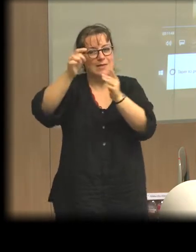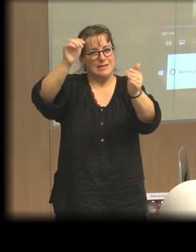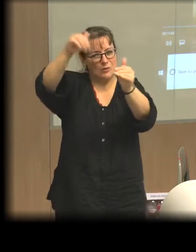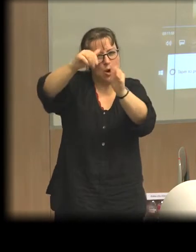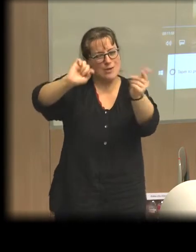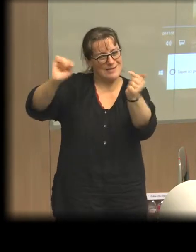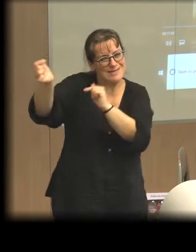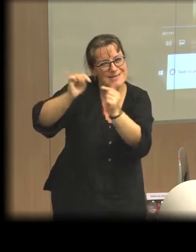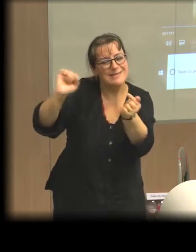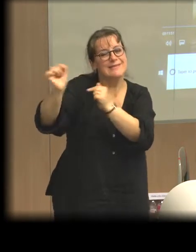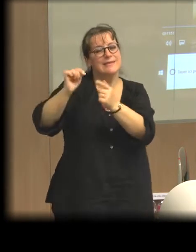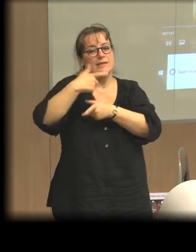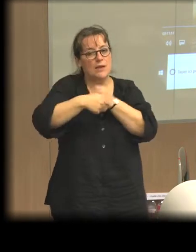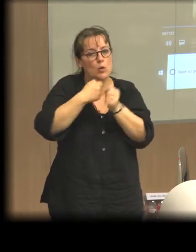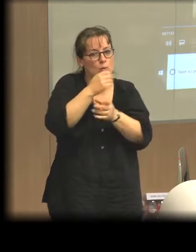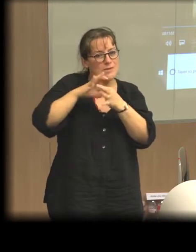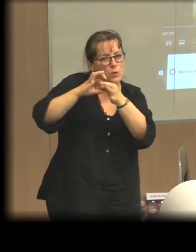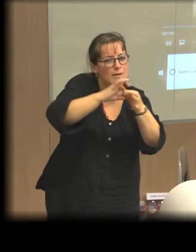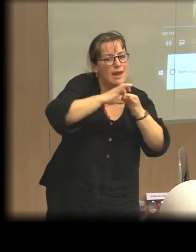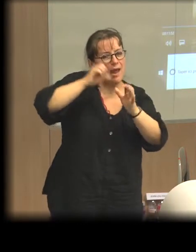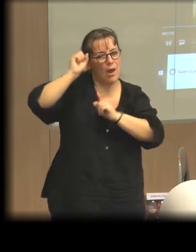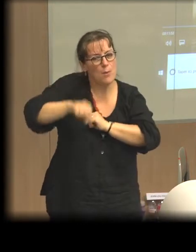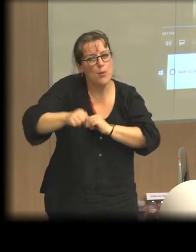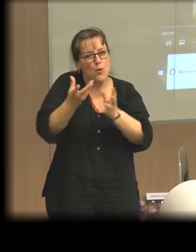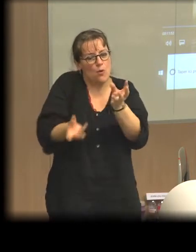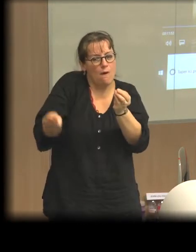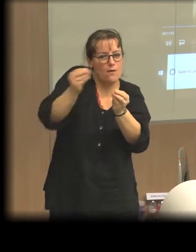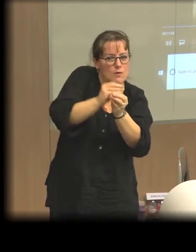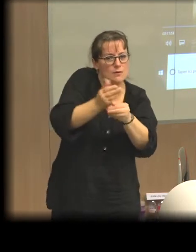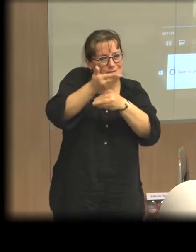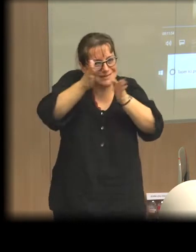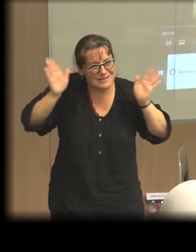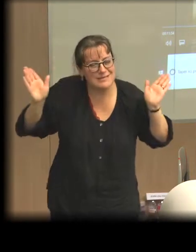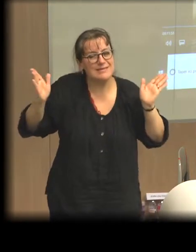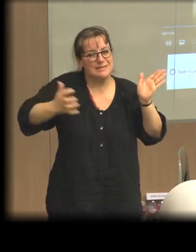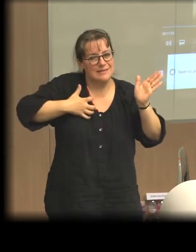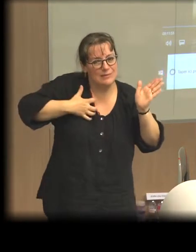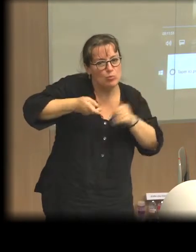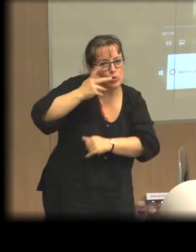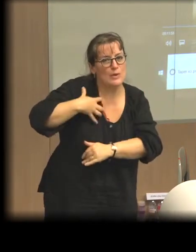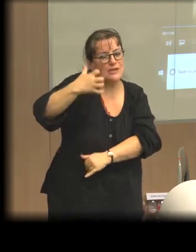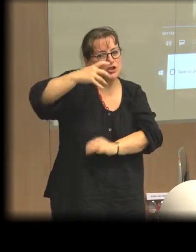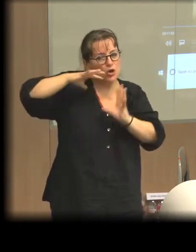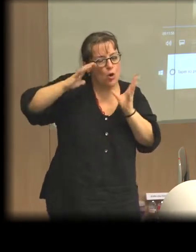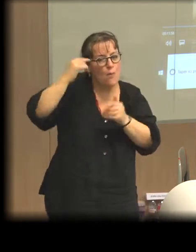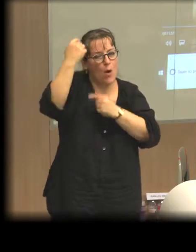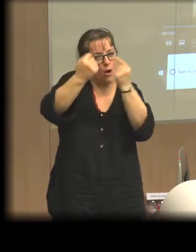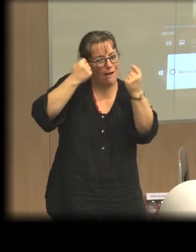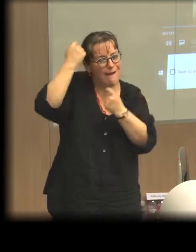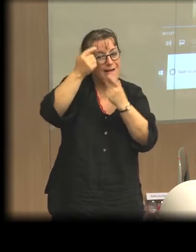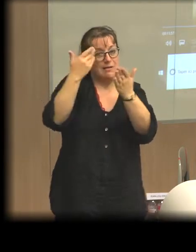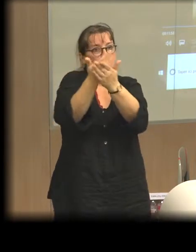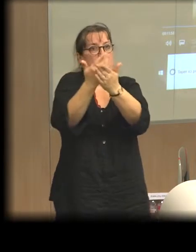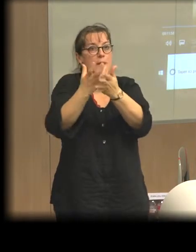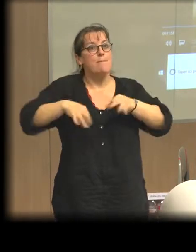'une économie solidaire pourrait venir enrichir l'approche sociale-démocrate traditionnelle et permettre finalement à ce que cette